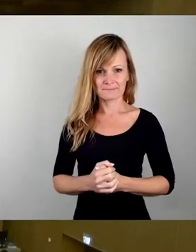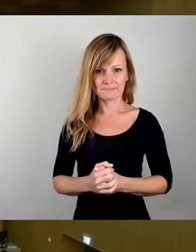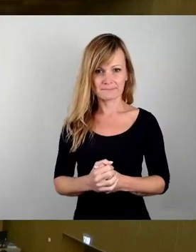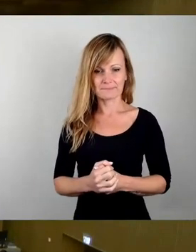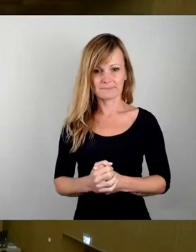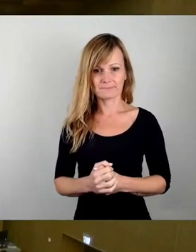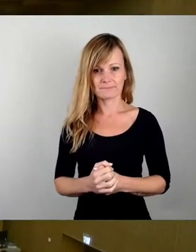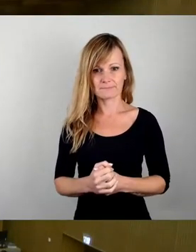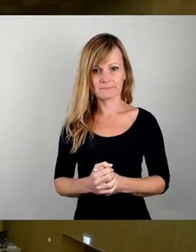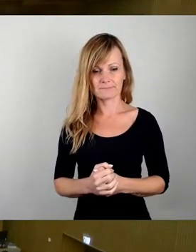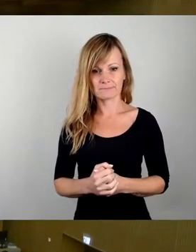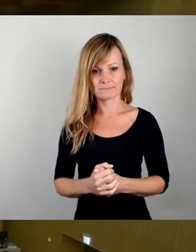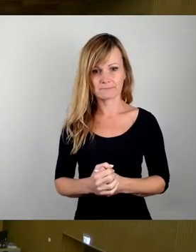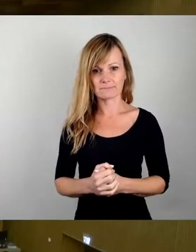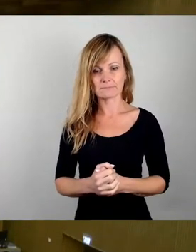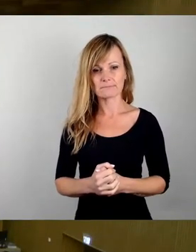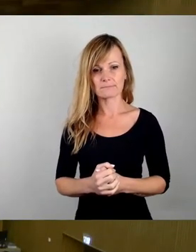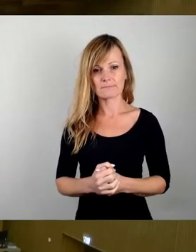So, nächster Redner, Herr Löser, dann Herr Engel.